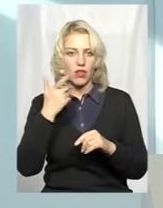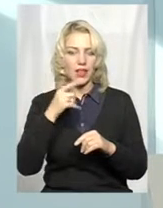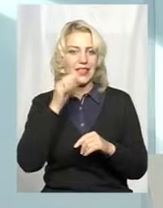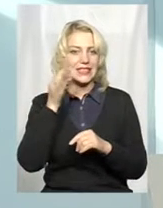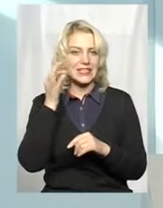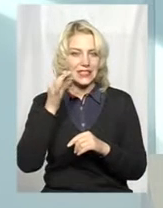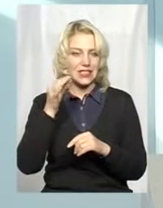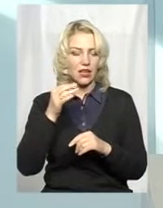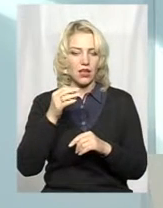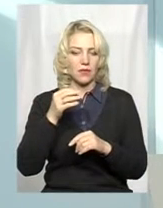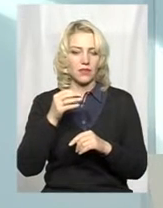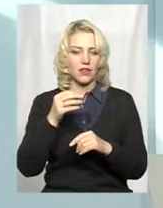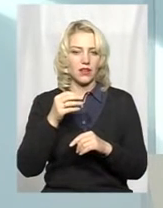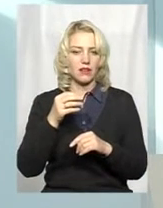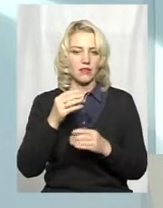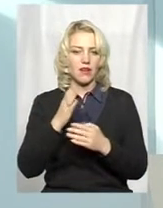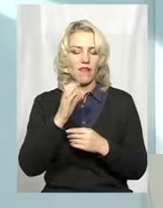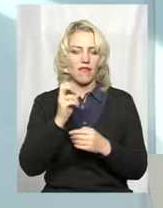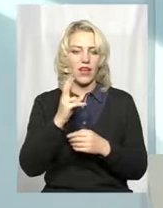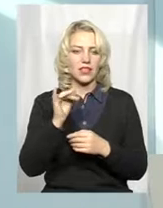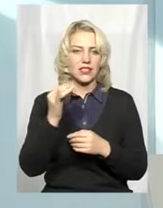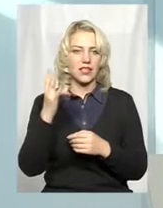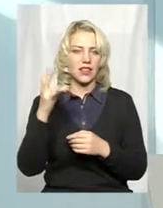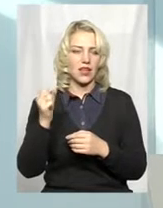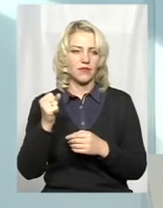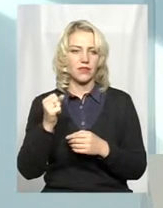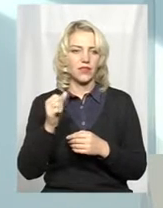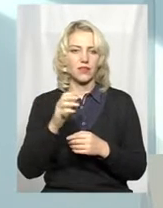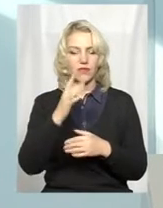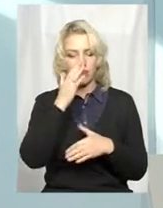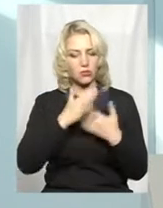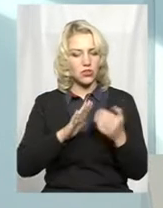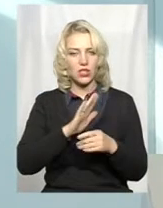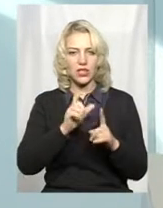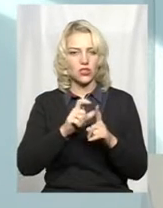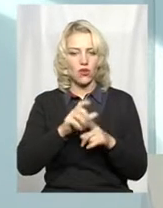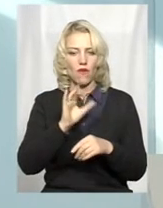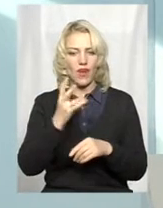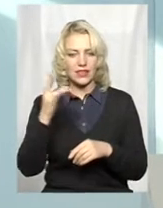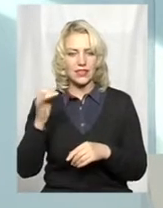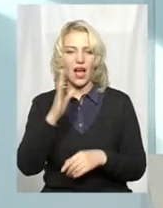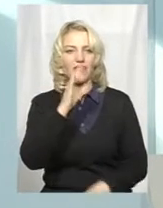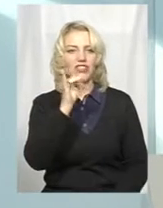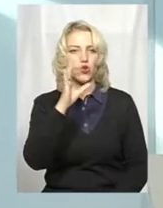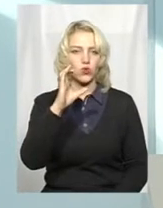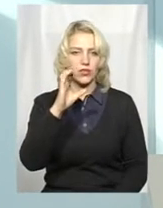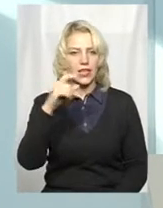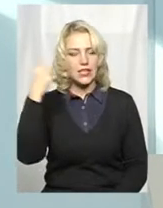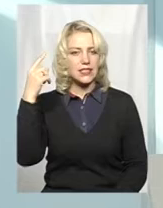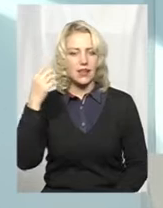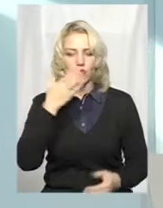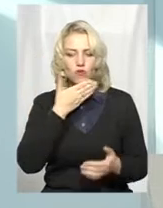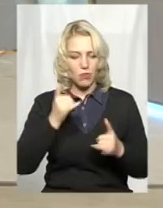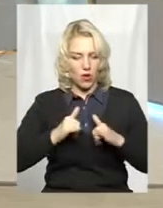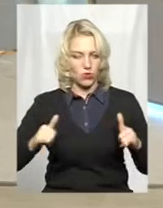якому вакцина не розвивається. Скажемо, вона притуплена, вірні вакцини, вибачаюся, а сам вірус сказу не розвивається,